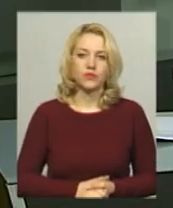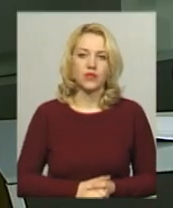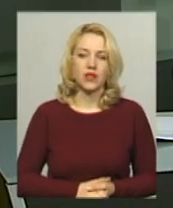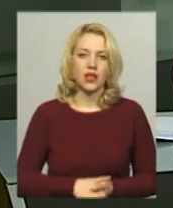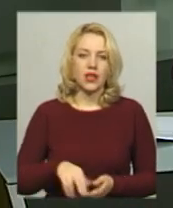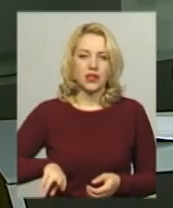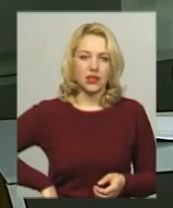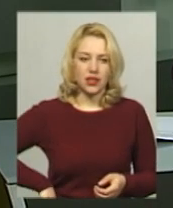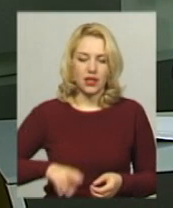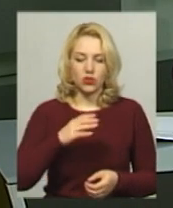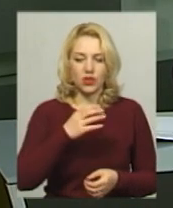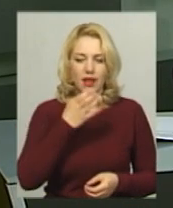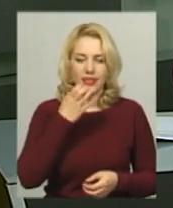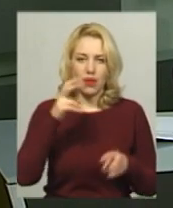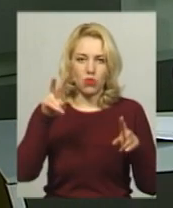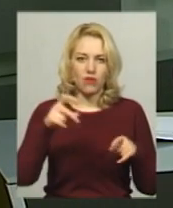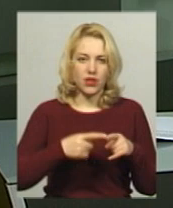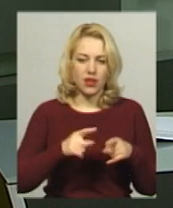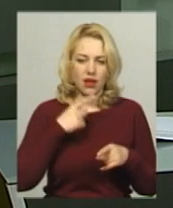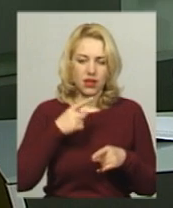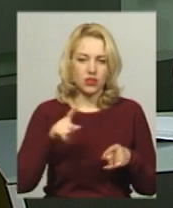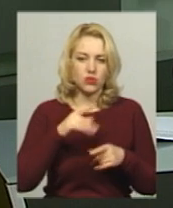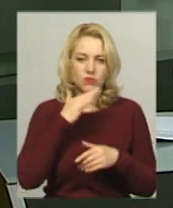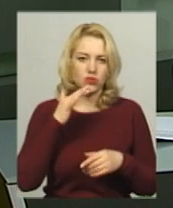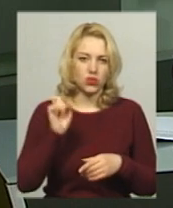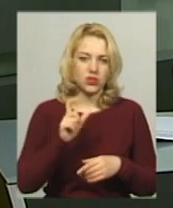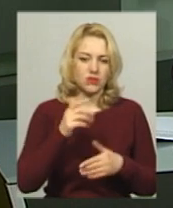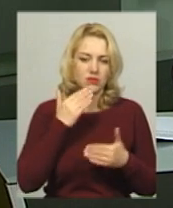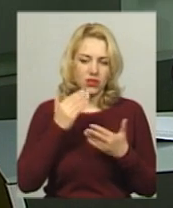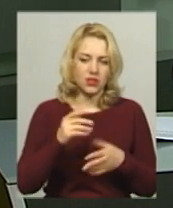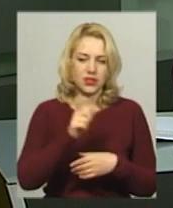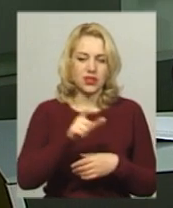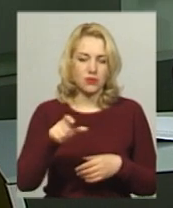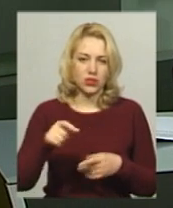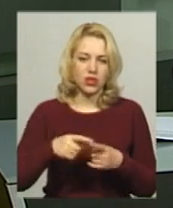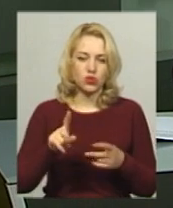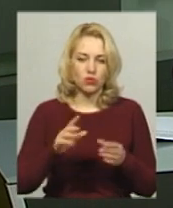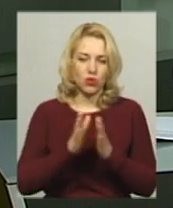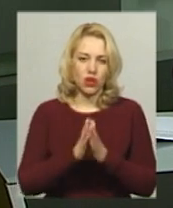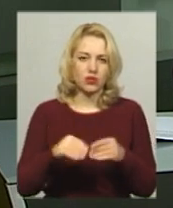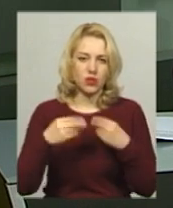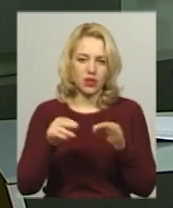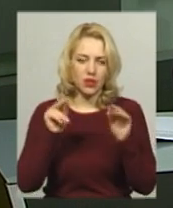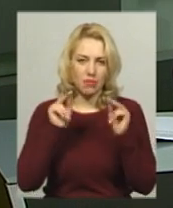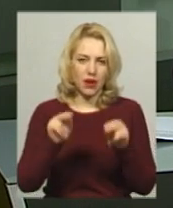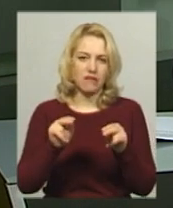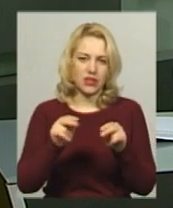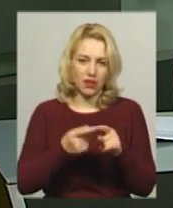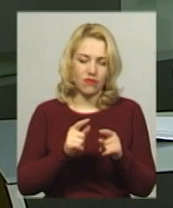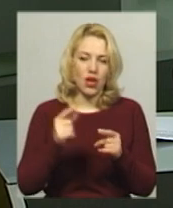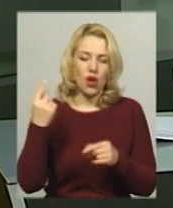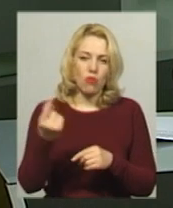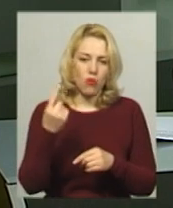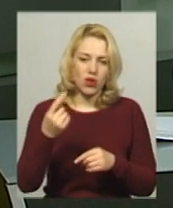Директор «Тепловика» Олександр Душенко каже, неодноразово звертались до споживачів з проханням надати правдиві показники використаної гарячої води